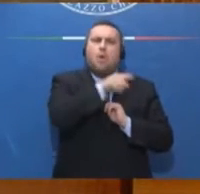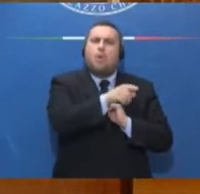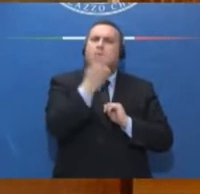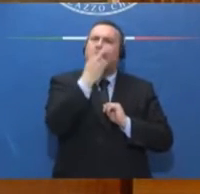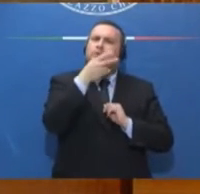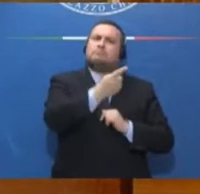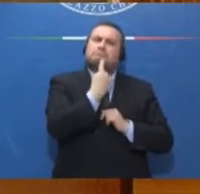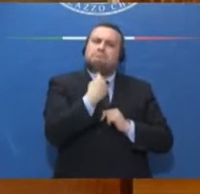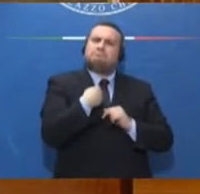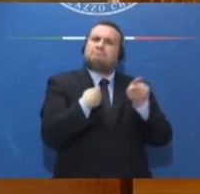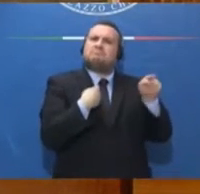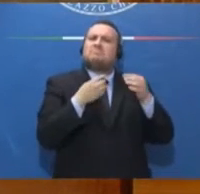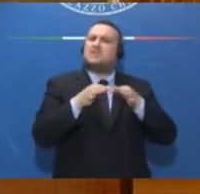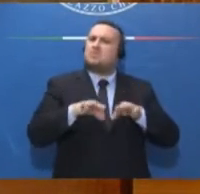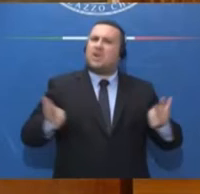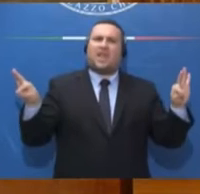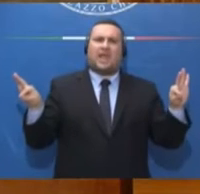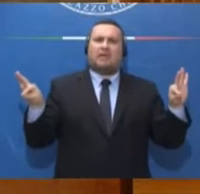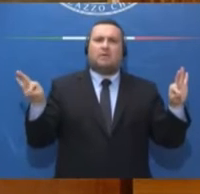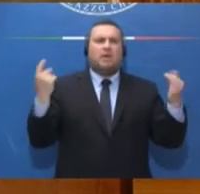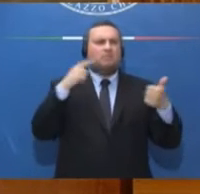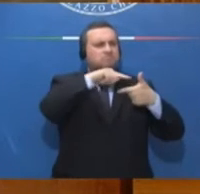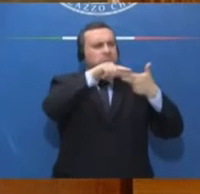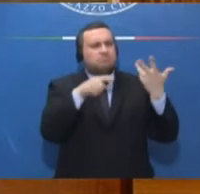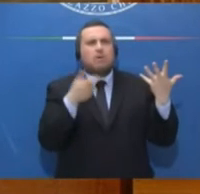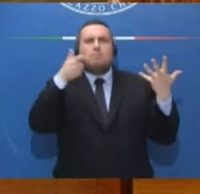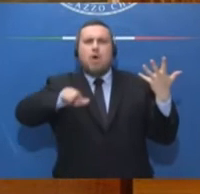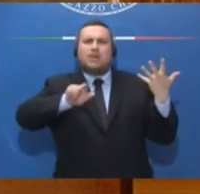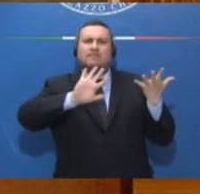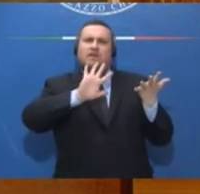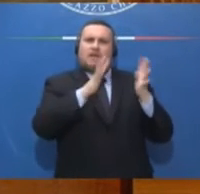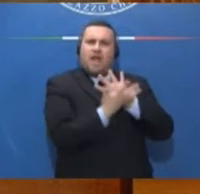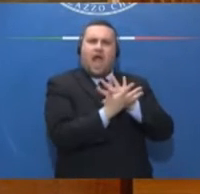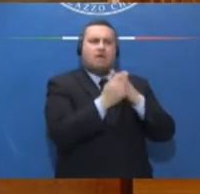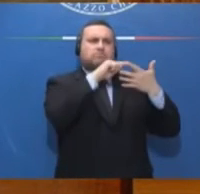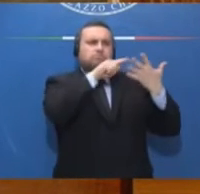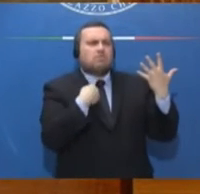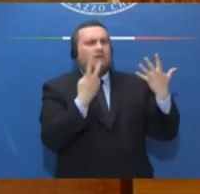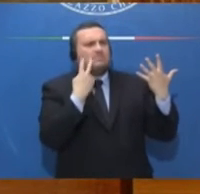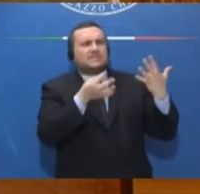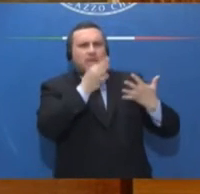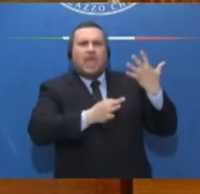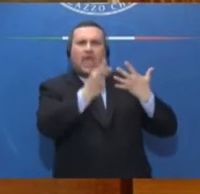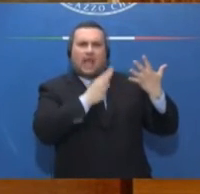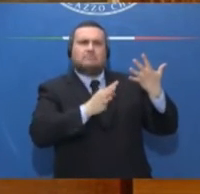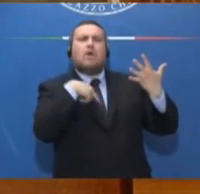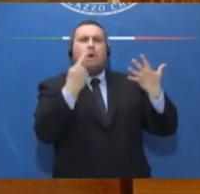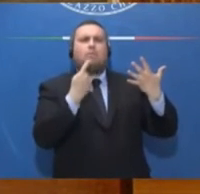disponibile ad esaminare tutte le ragioni a favore e avere una discussione aperta sulla questione.